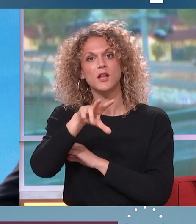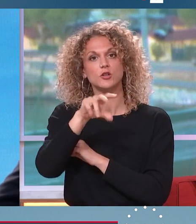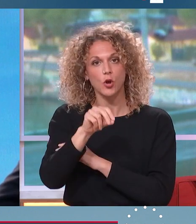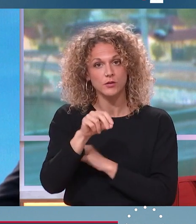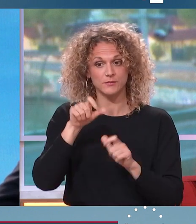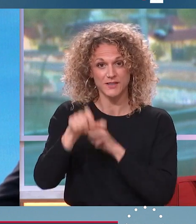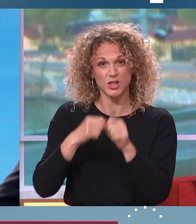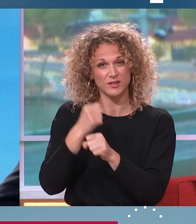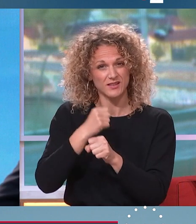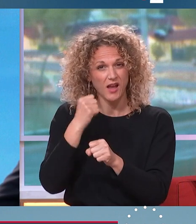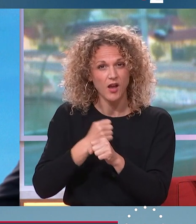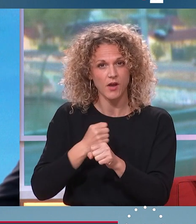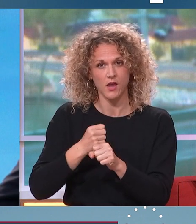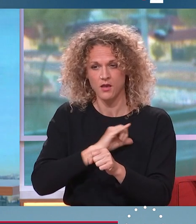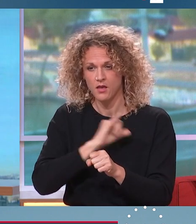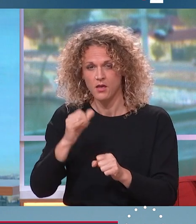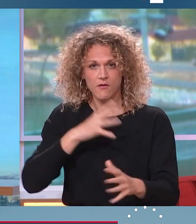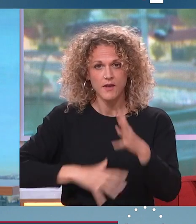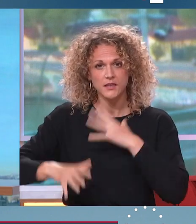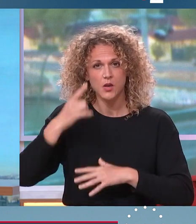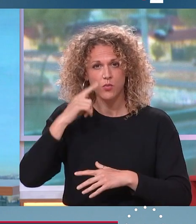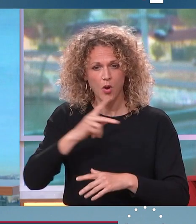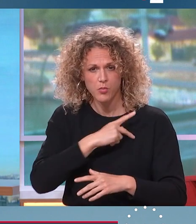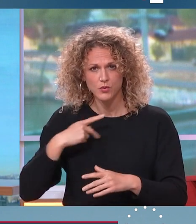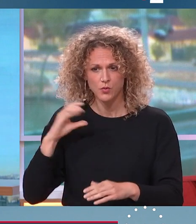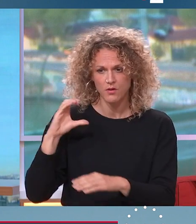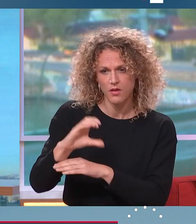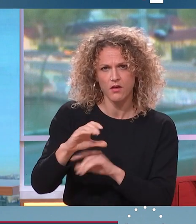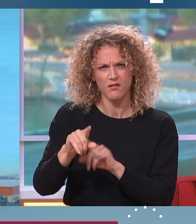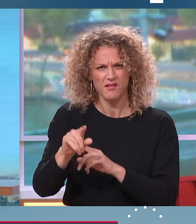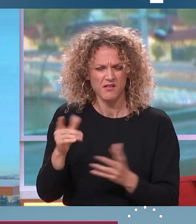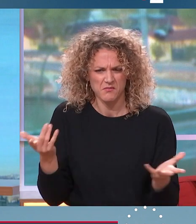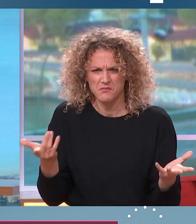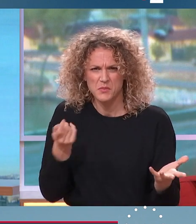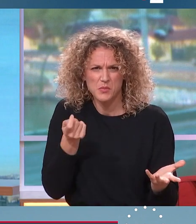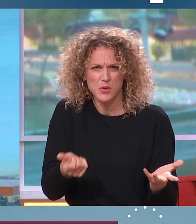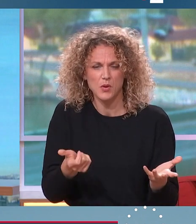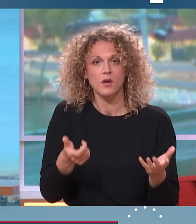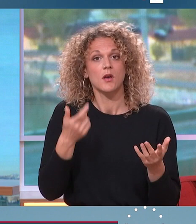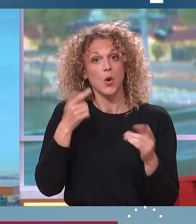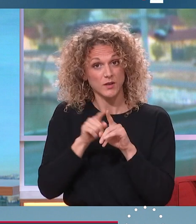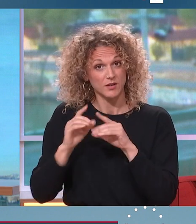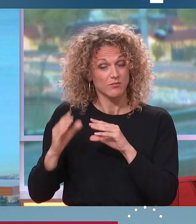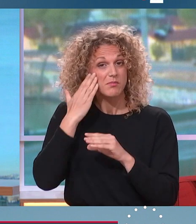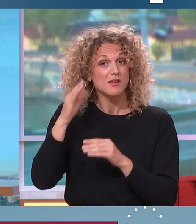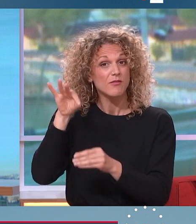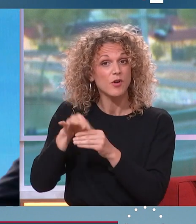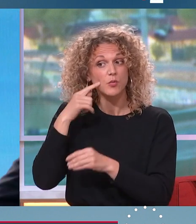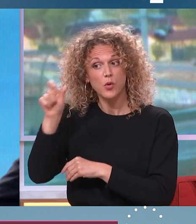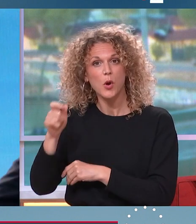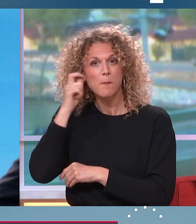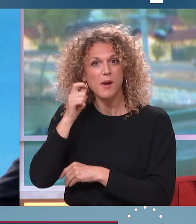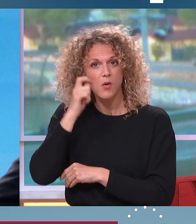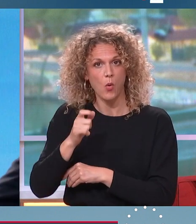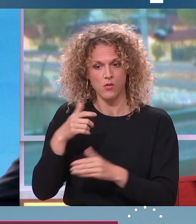travailleront jusqu'à l'épuisement pour des pensions de misère. Et ils auront ensuite, pour ceux qui ont voté Macron, le reste de leur jour pour se